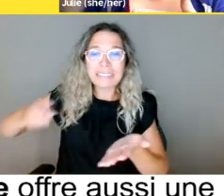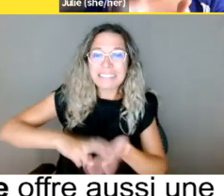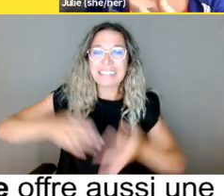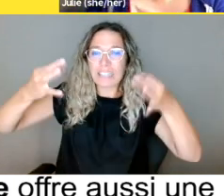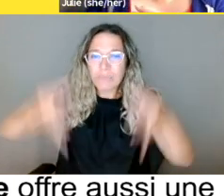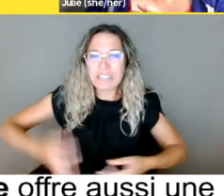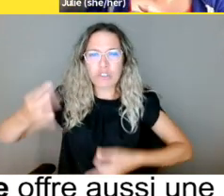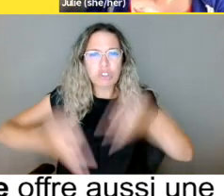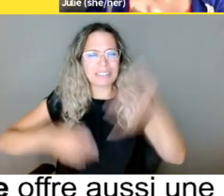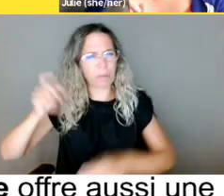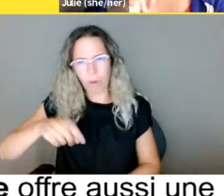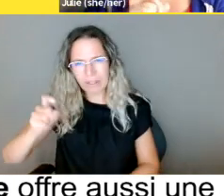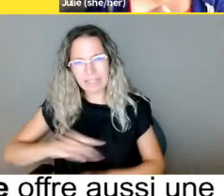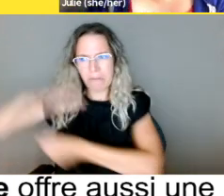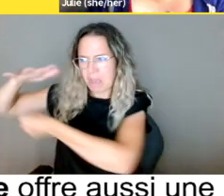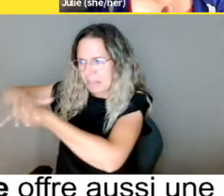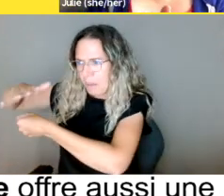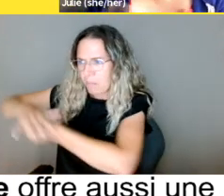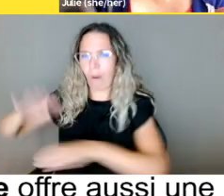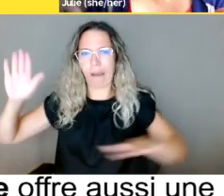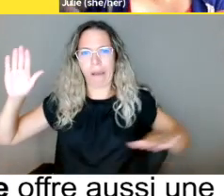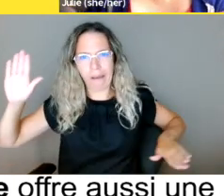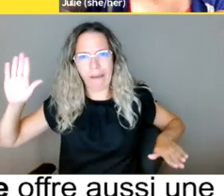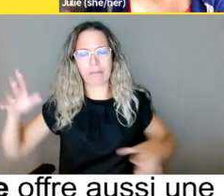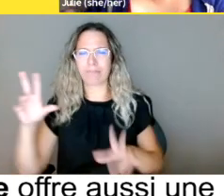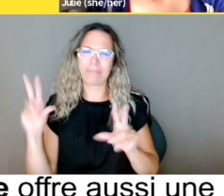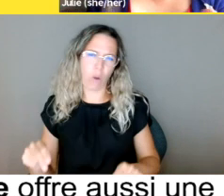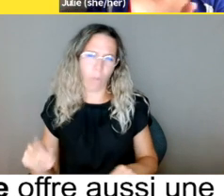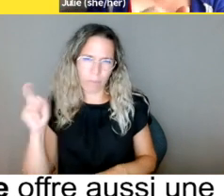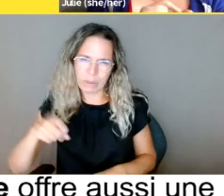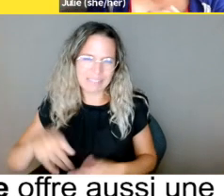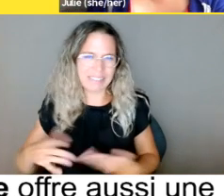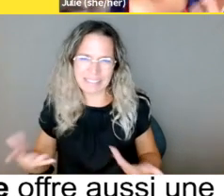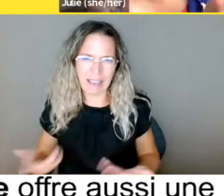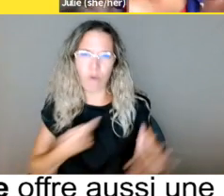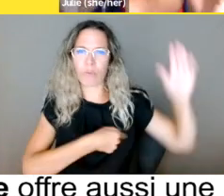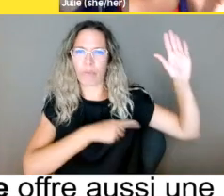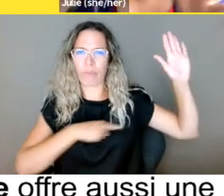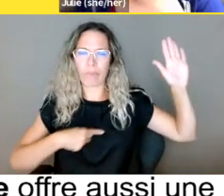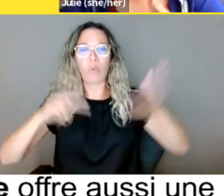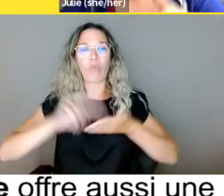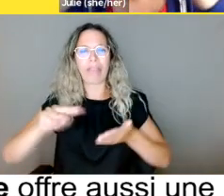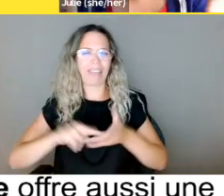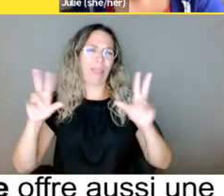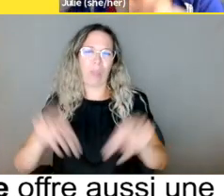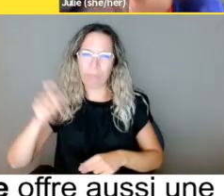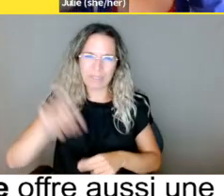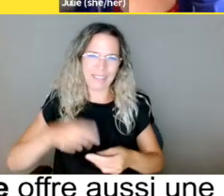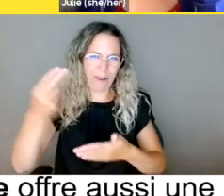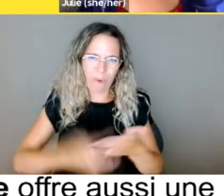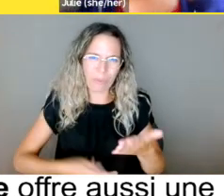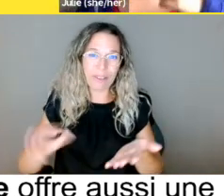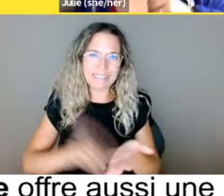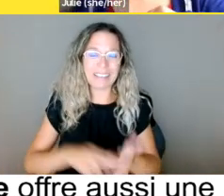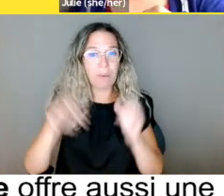nécessairement parce que les contrats ne sont pas toujours, ils ne pas obligés d'être des contrats signés, officiels, juridiques,